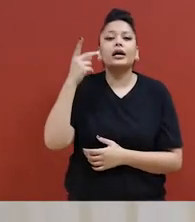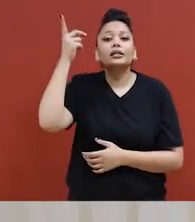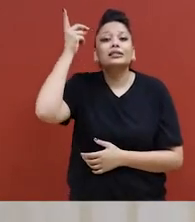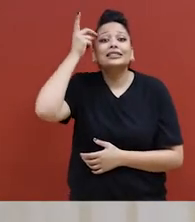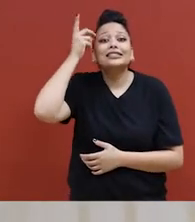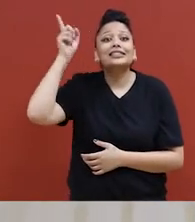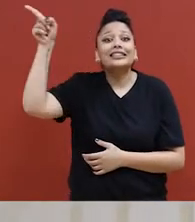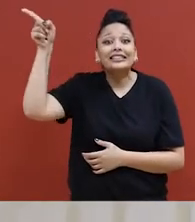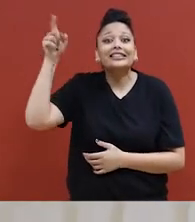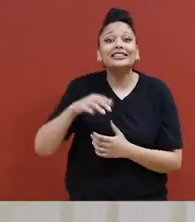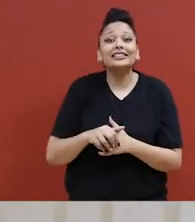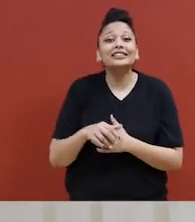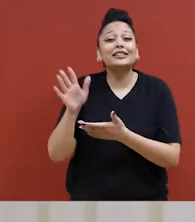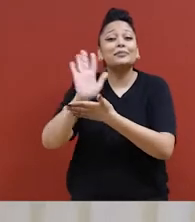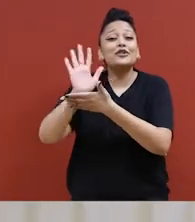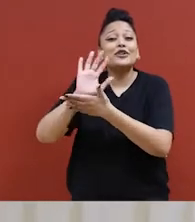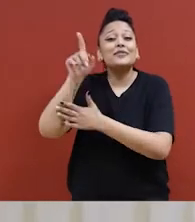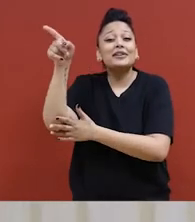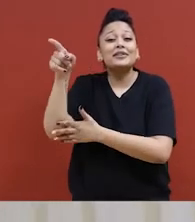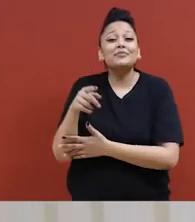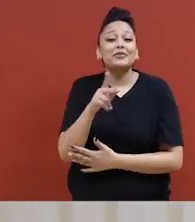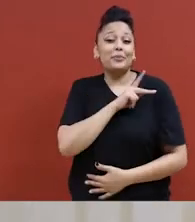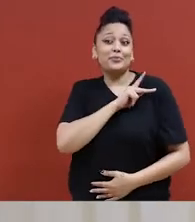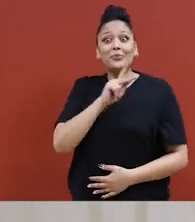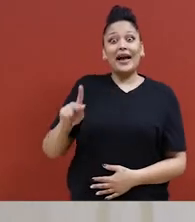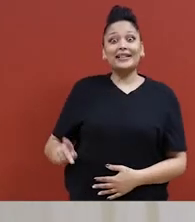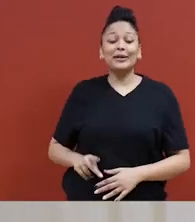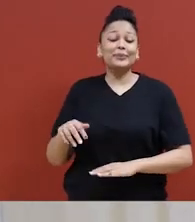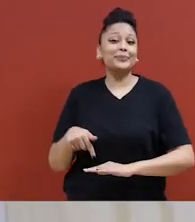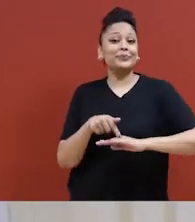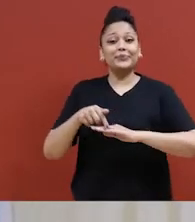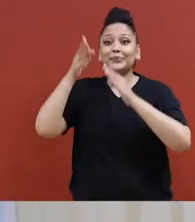Disney et penser à la princesse quand elle est en danger, non?